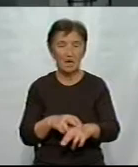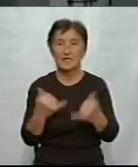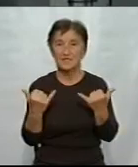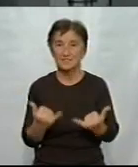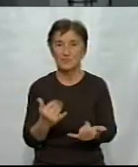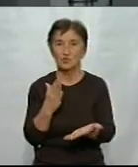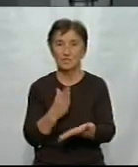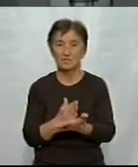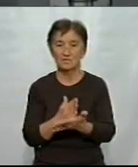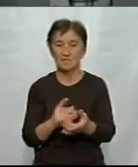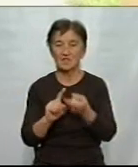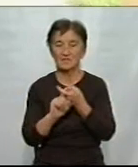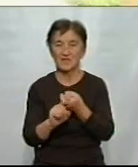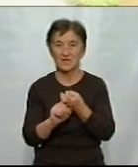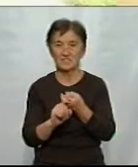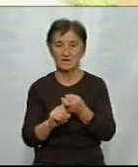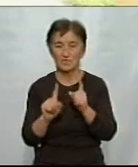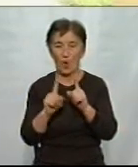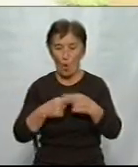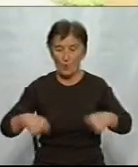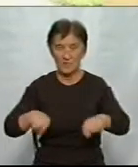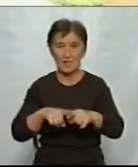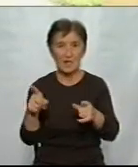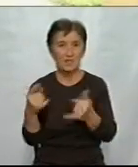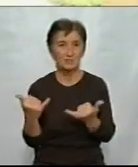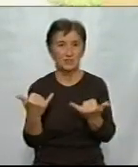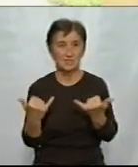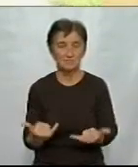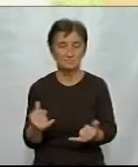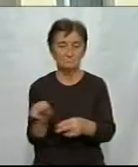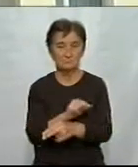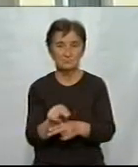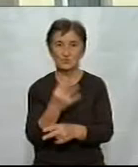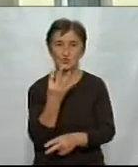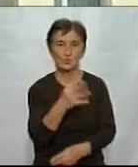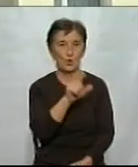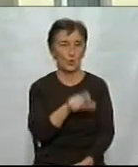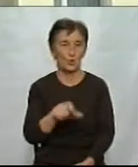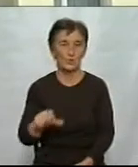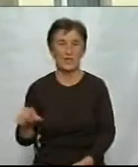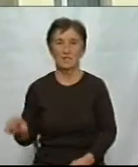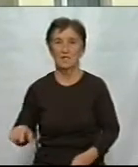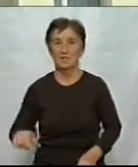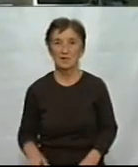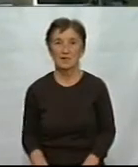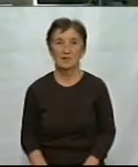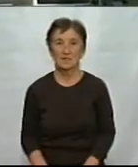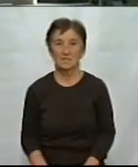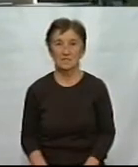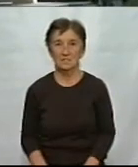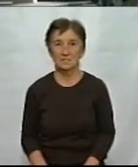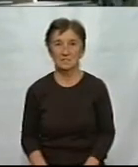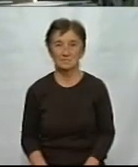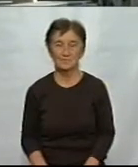встановлять в інфекційному відділенні. Каже, нині там лікують чотирьох людей з коронавірусом. Олександр Сметанко, Роман Сташенко, новини на